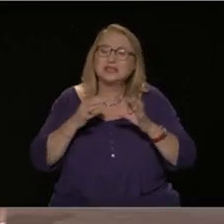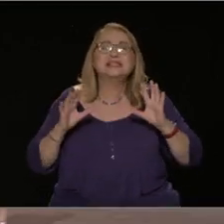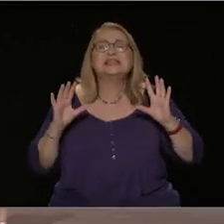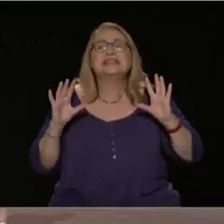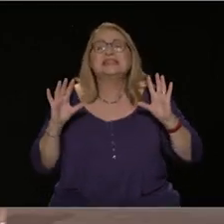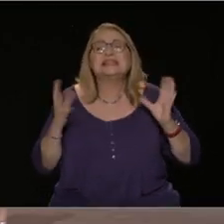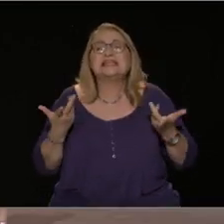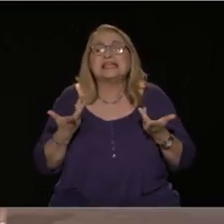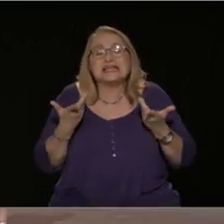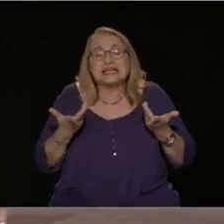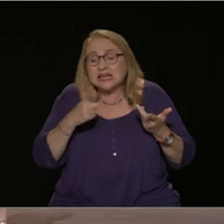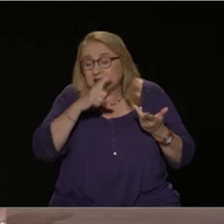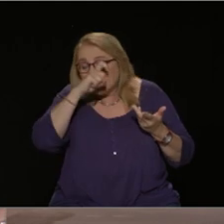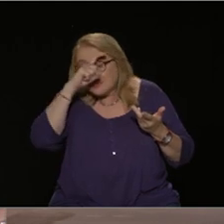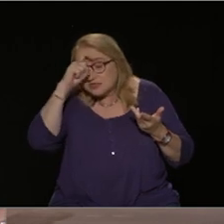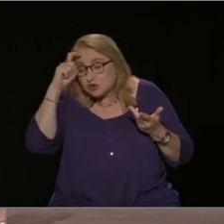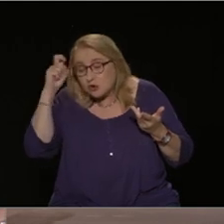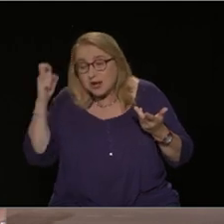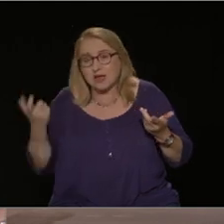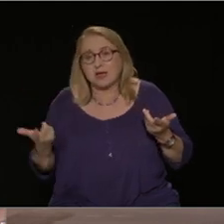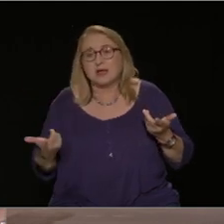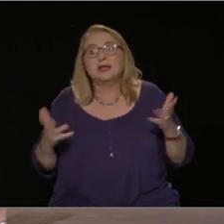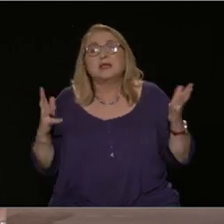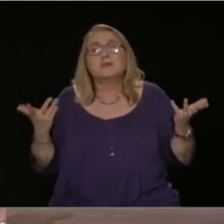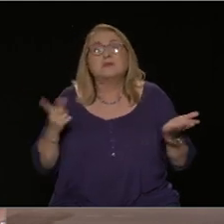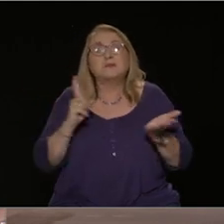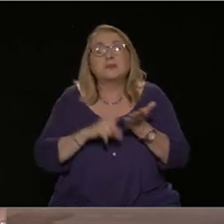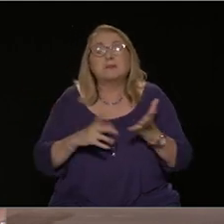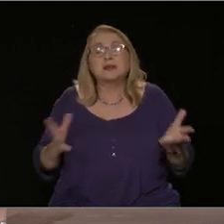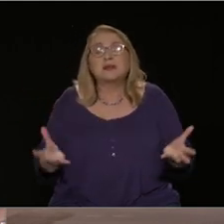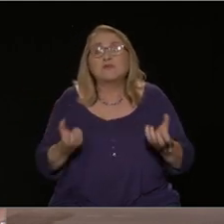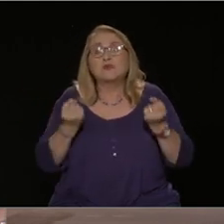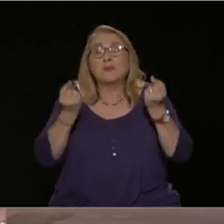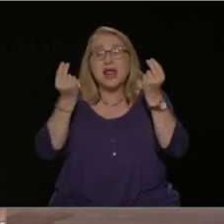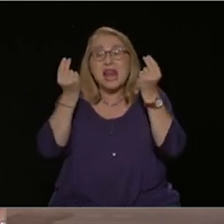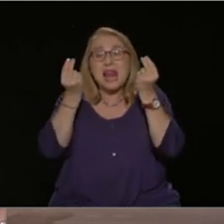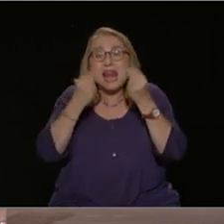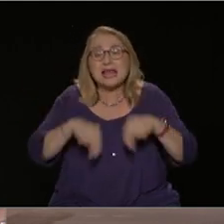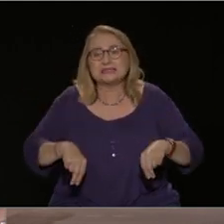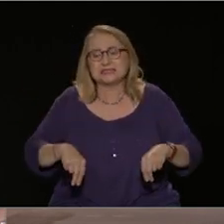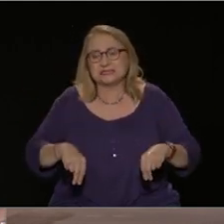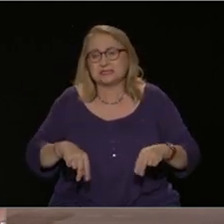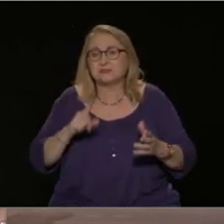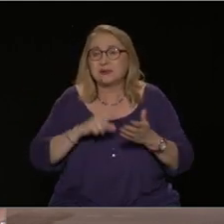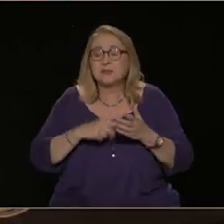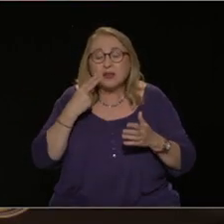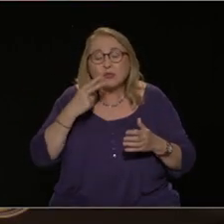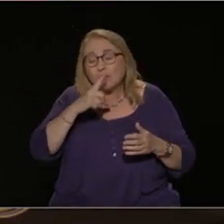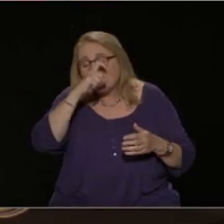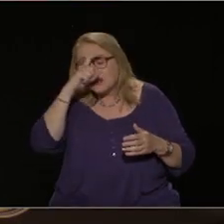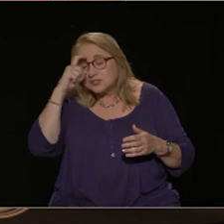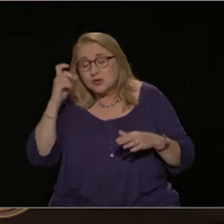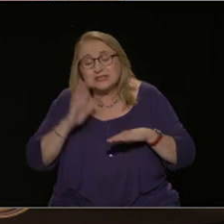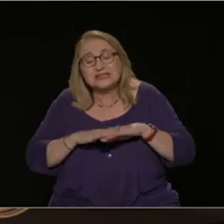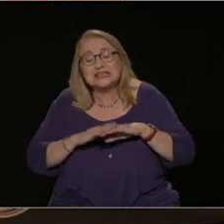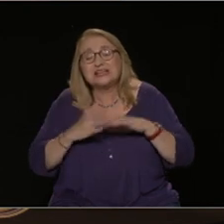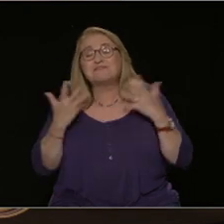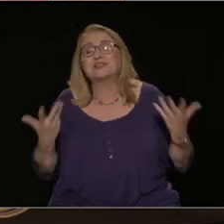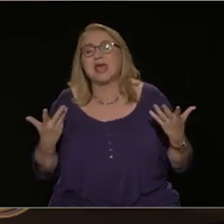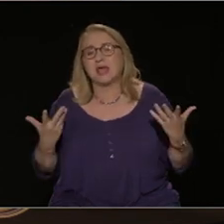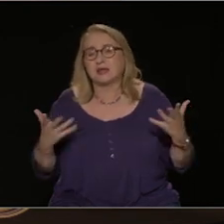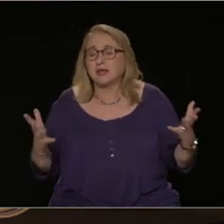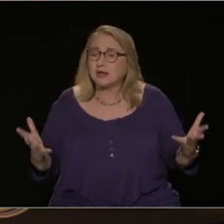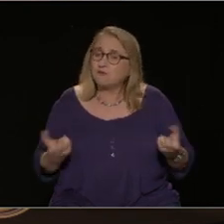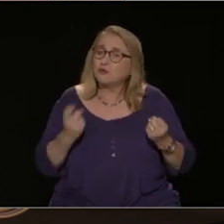στην αναζήτηση μίας διεξόδου, μίας λύσης, μίας αναλλακτικής, όπως λέμε. Το βασικό θέμα στο